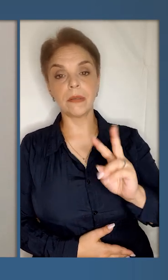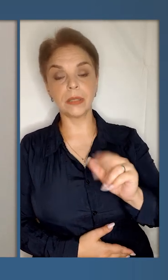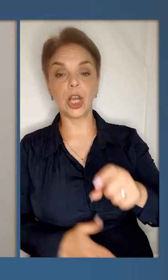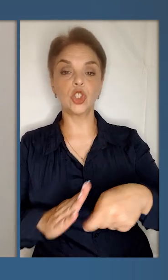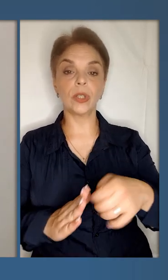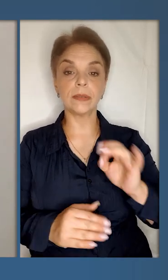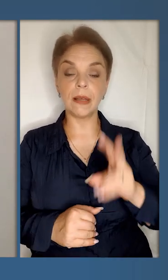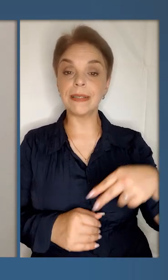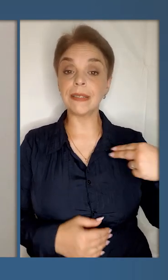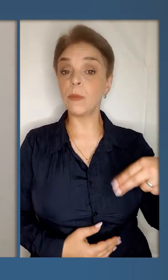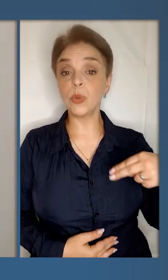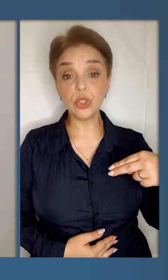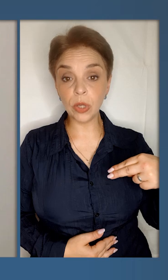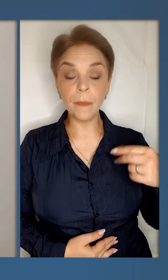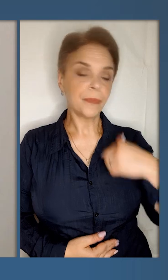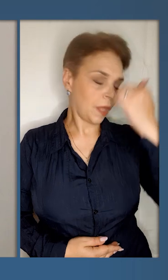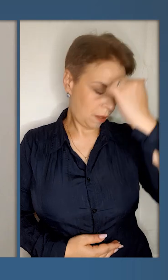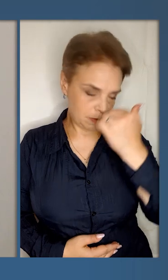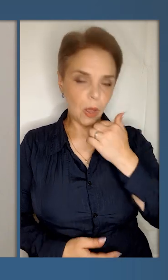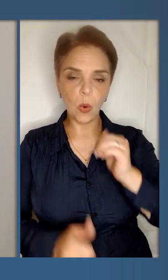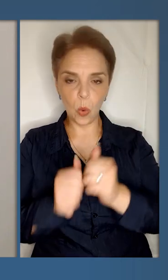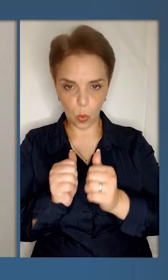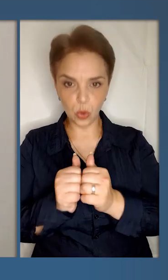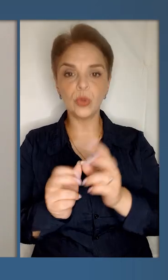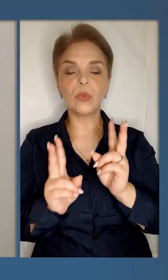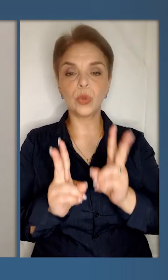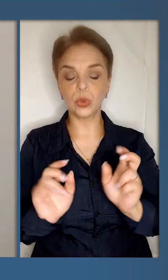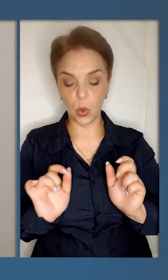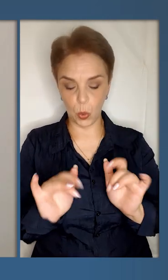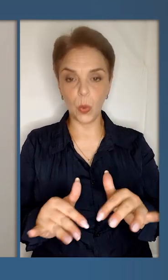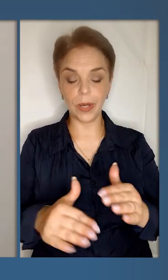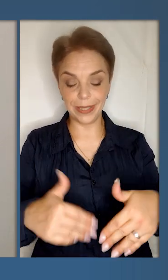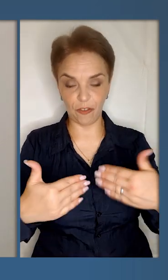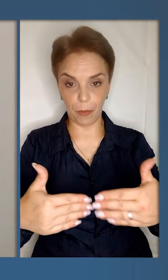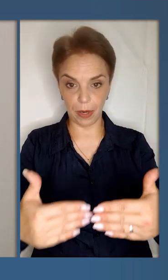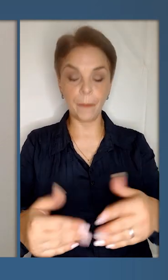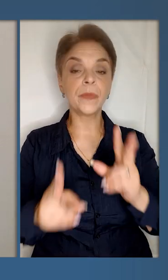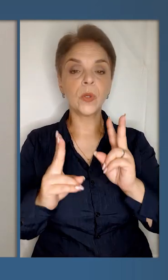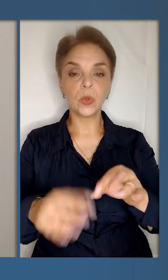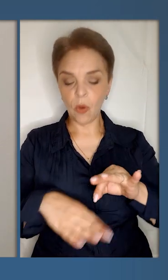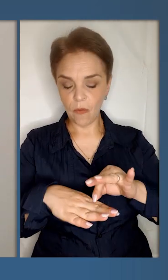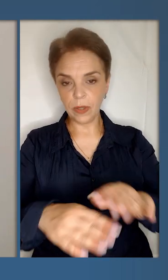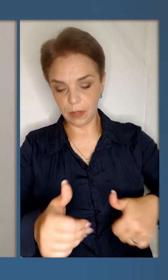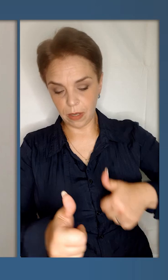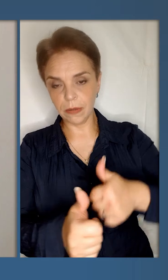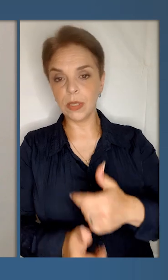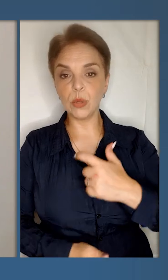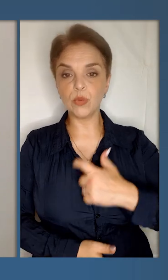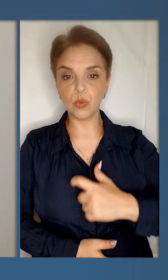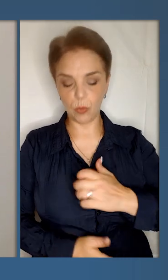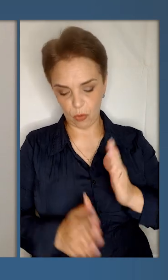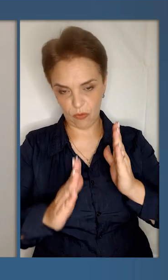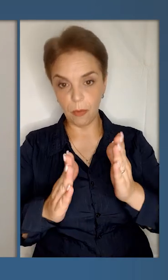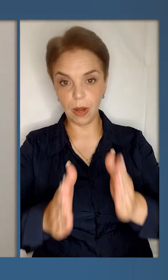Автіївський, Мар'янський, Шахтарський, Запорізький. Я дякую кожному, хто рухається вперед, хто